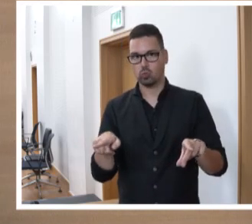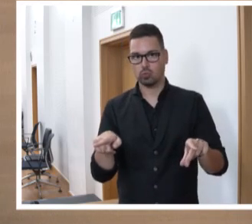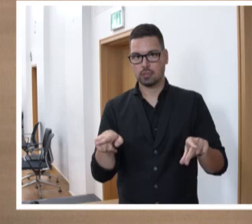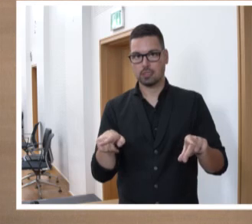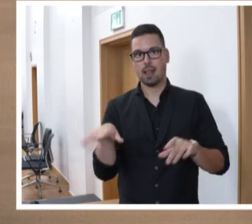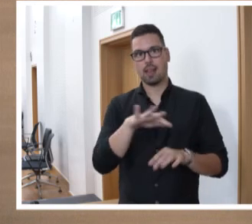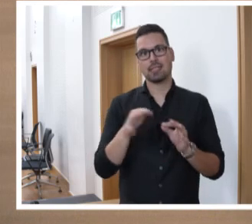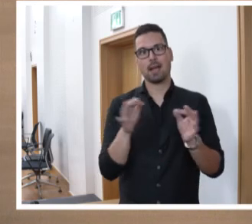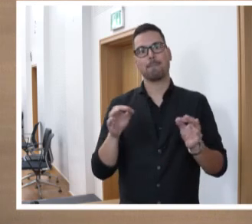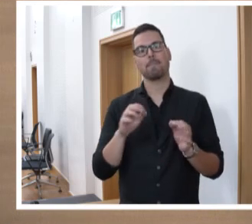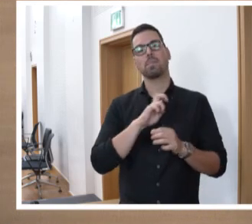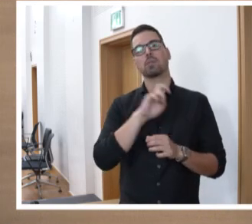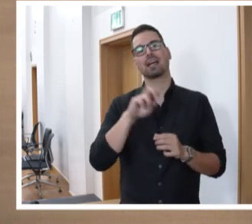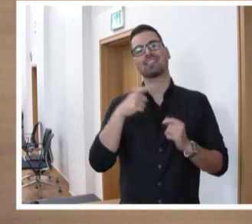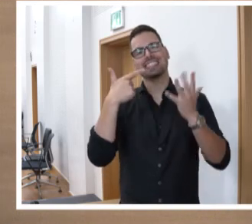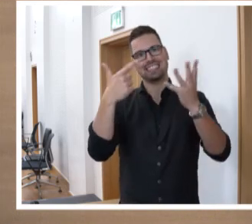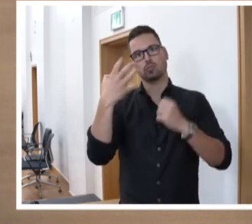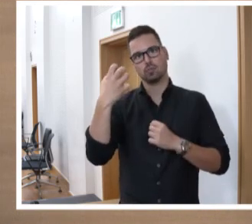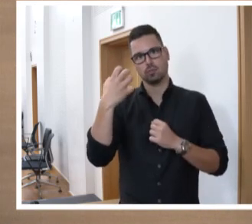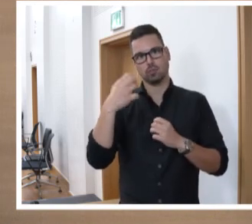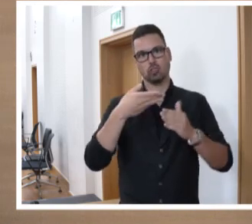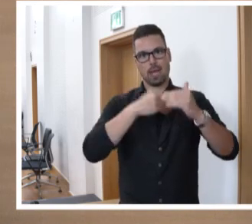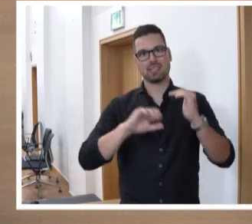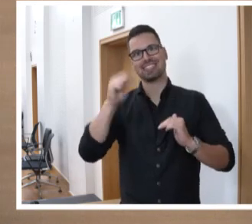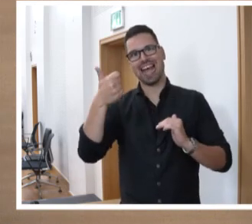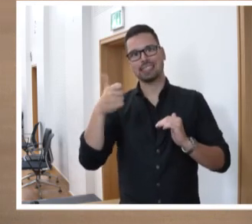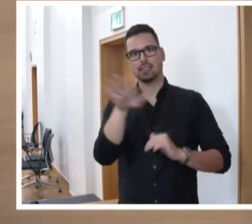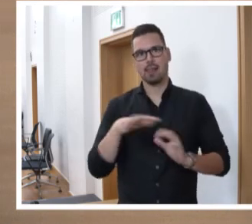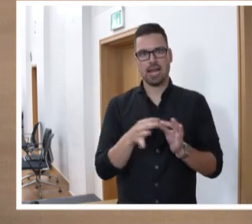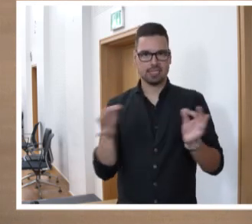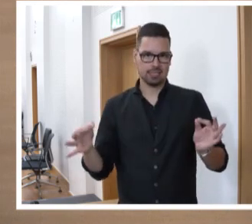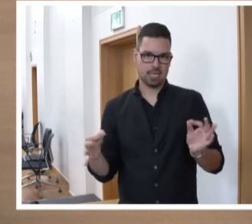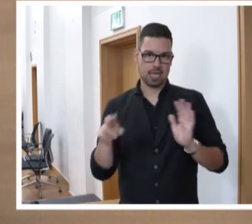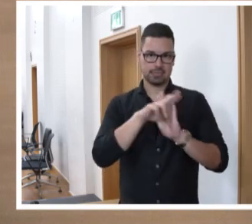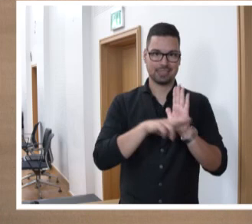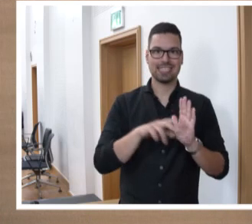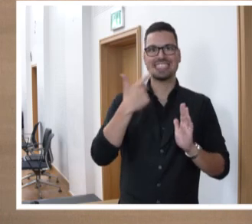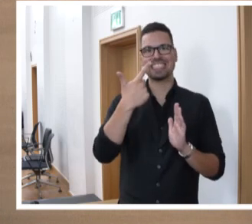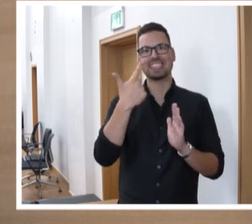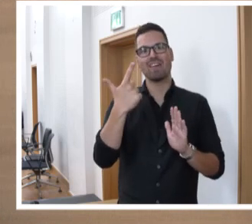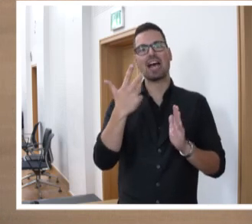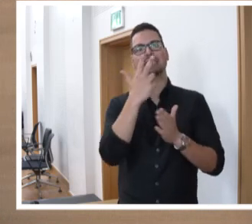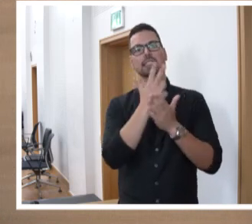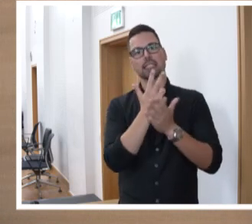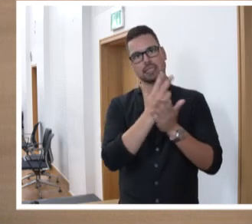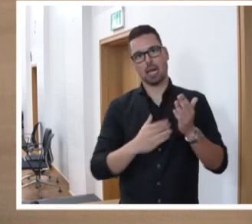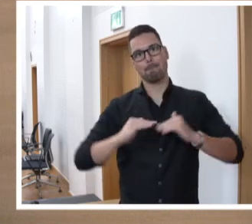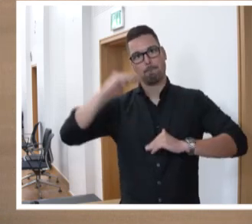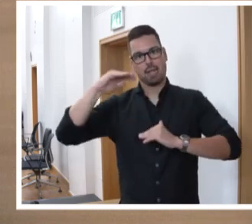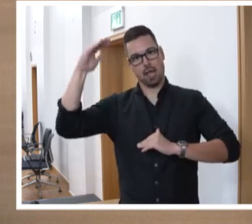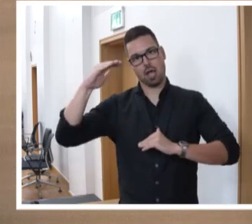Landtag gemäß § 57 Absatz 1 Landtagsgesetz mit zwei Drittelmehrheit der anwesenden